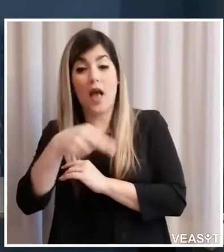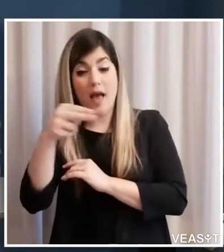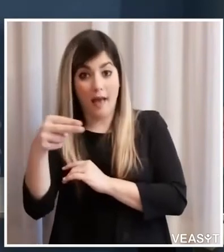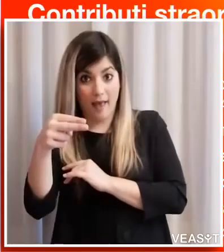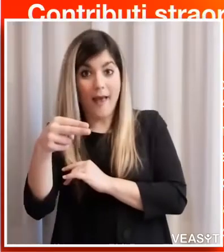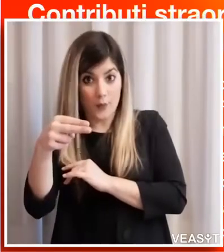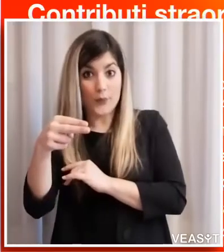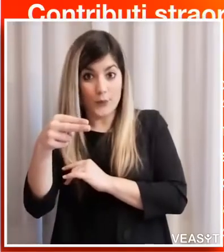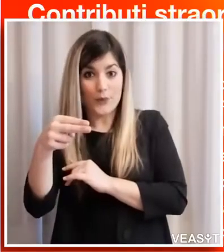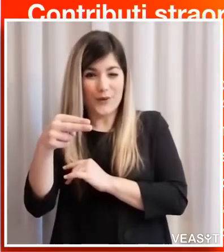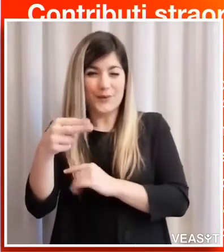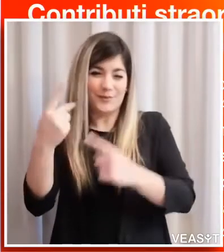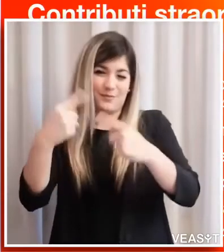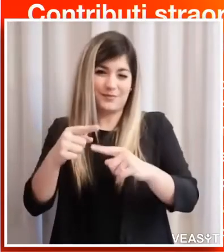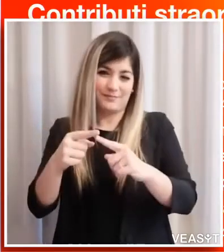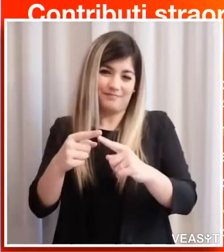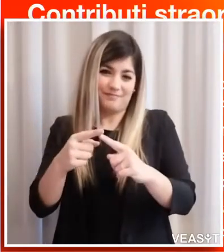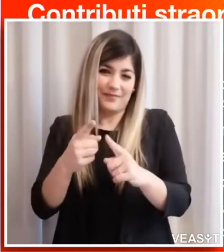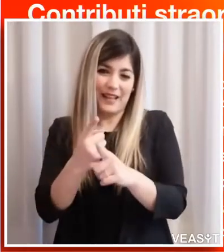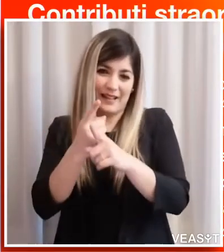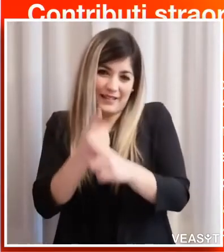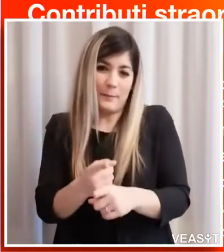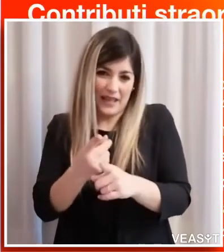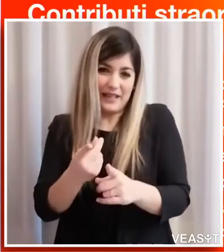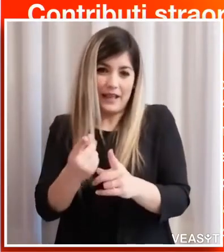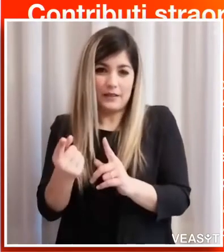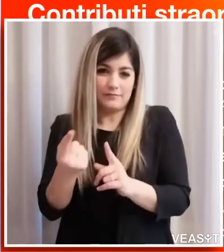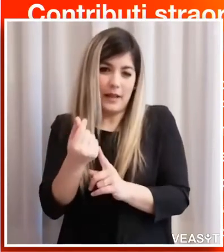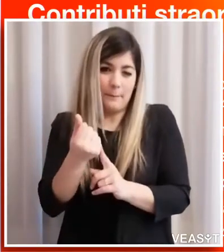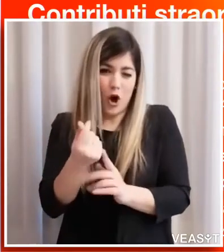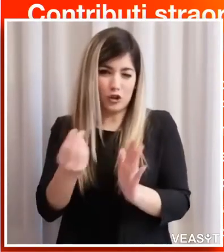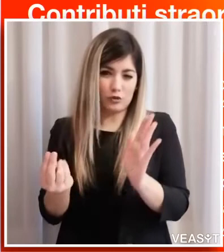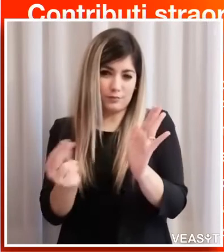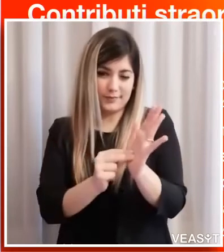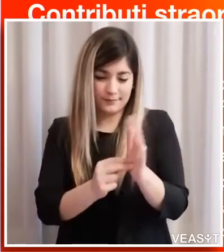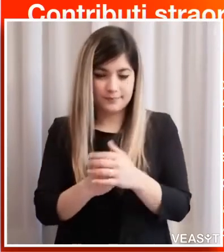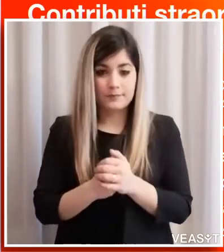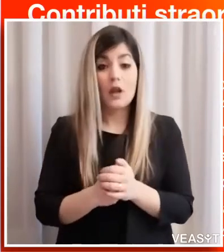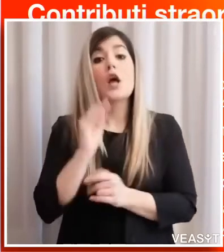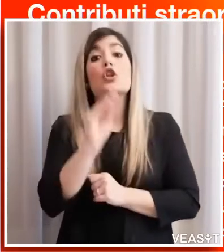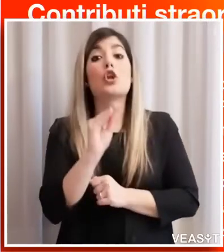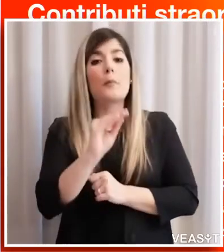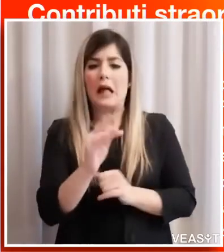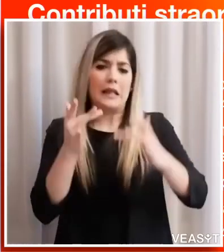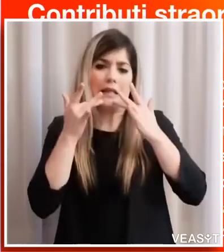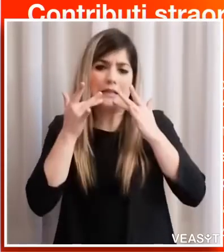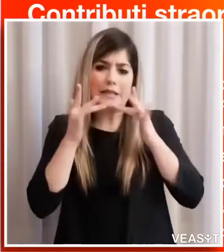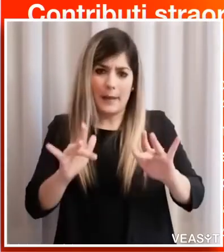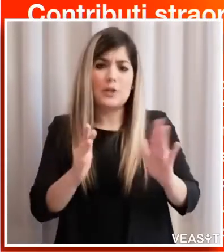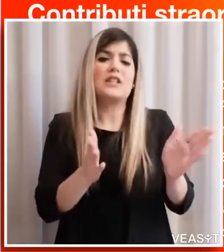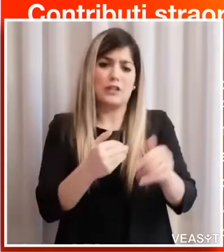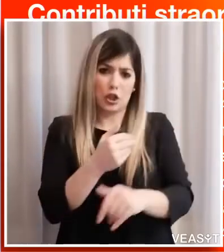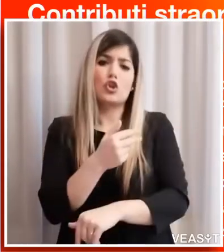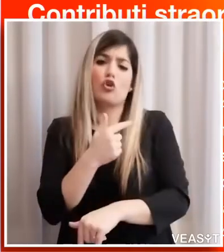massimo già indicato. Anche la domanda può essere fatta molto semplice al distretto sociale via e-mail a